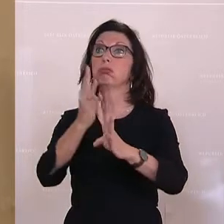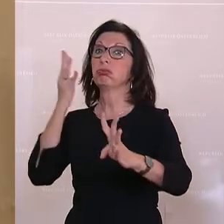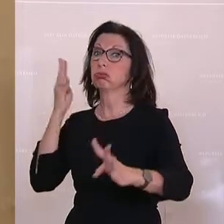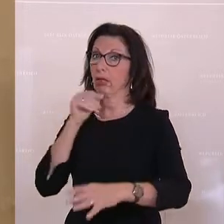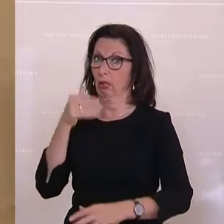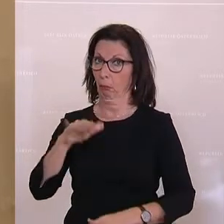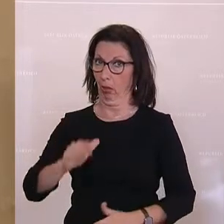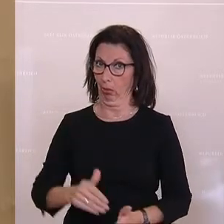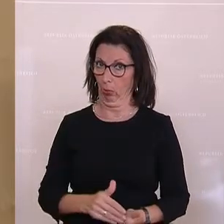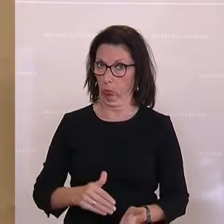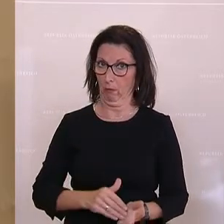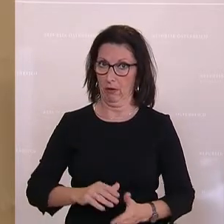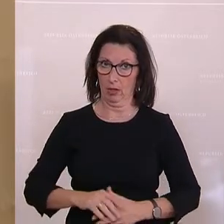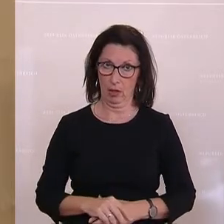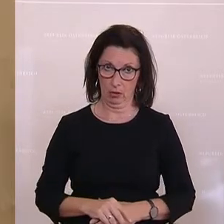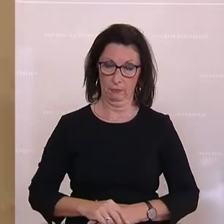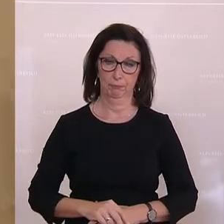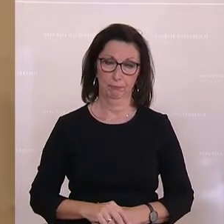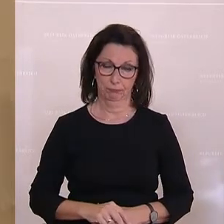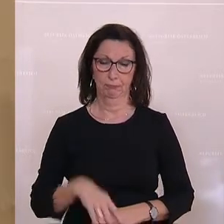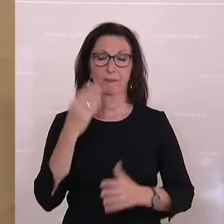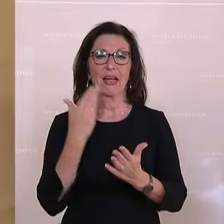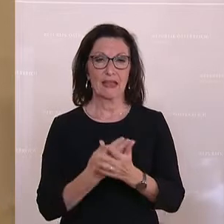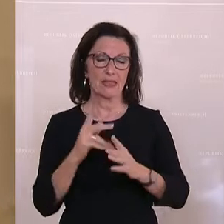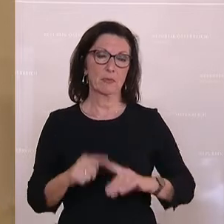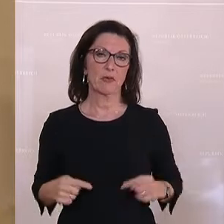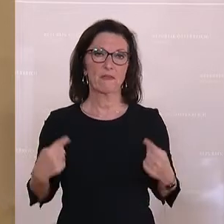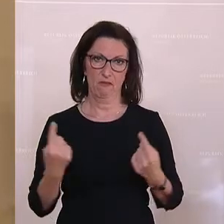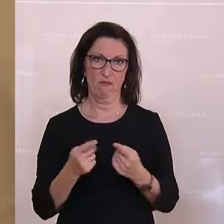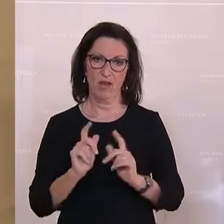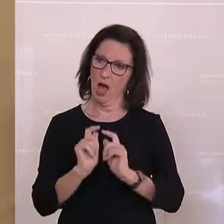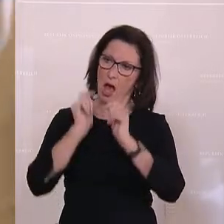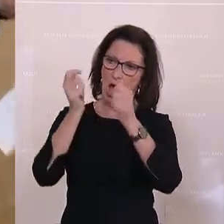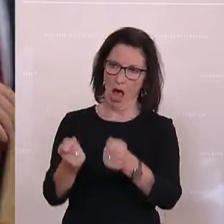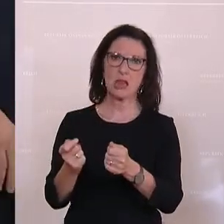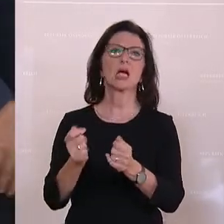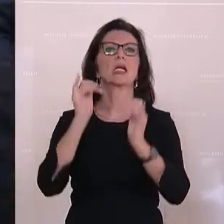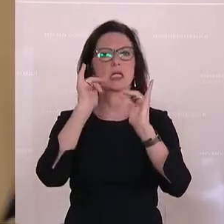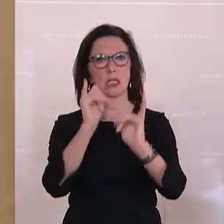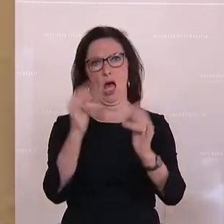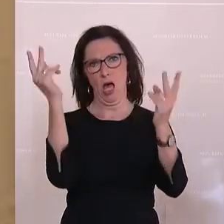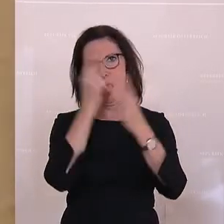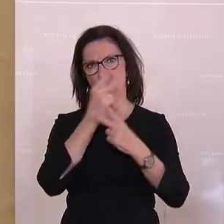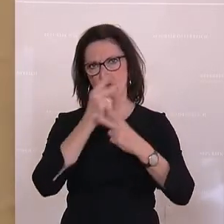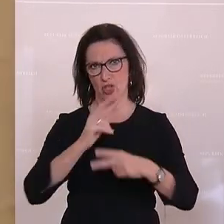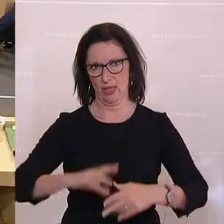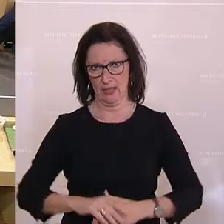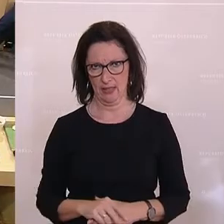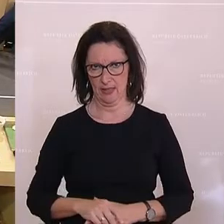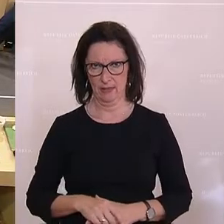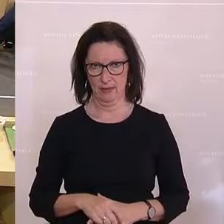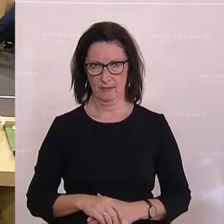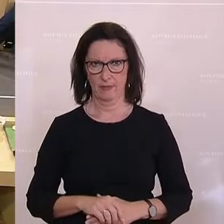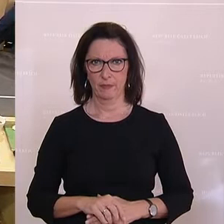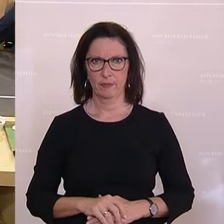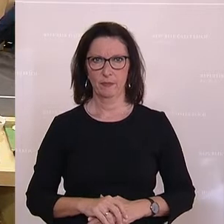liebe Kolleginnen und Kollegen. Und darum werden wir auch diesem Antrag zustimmen. Ja, das war der Abgeordnete Wimmer von der